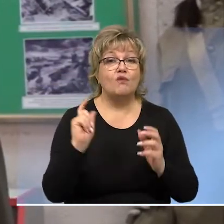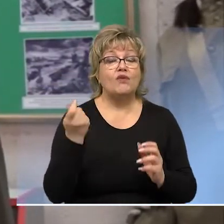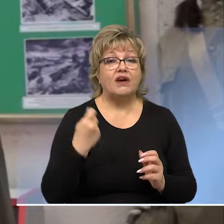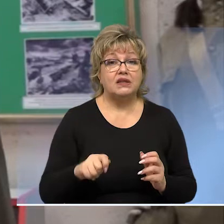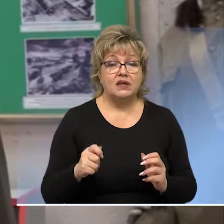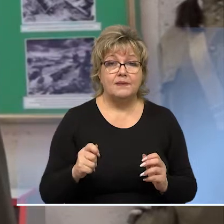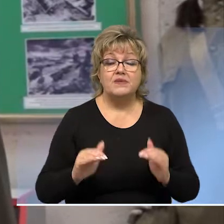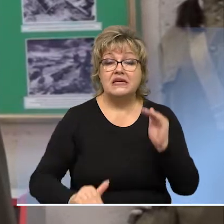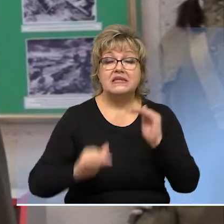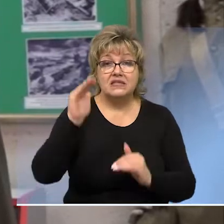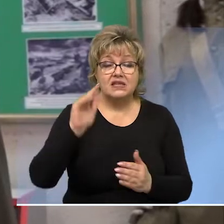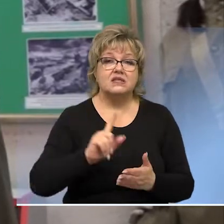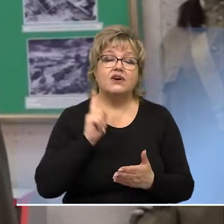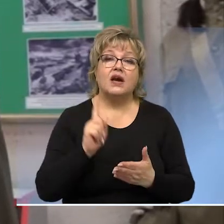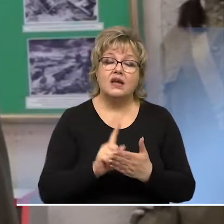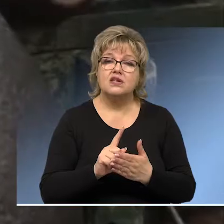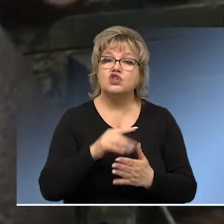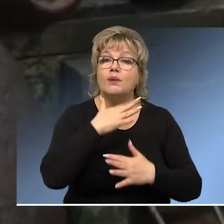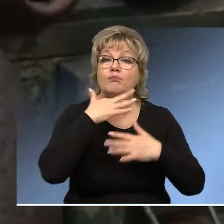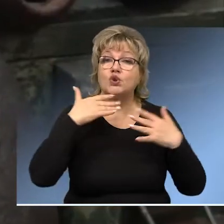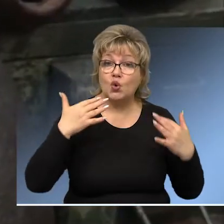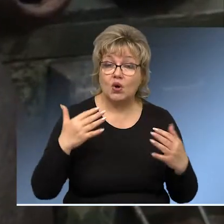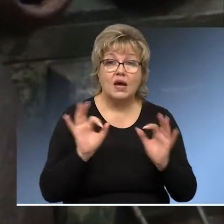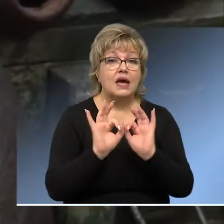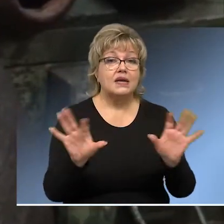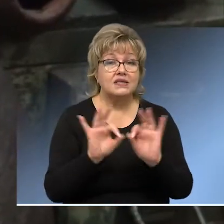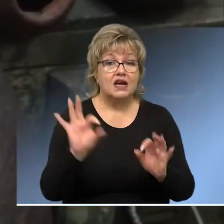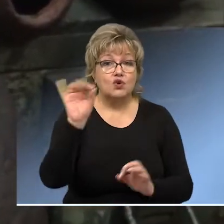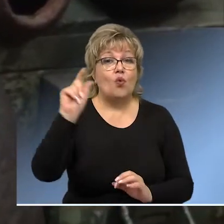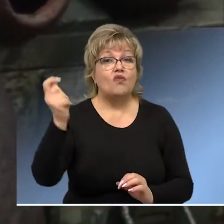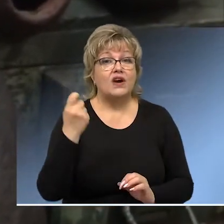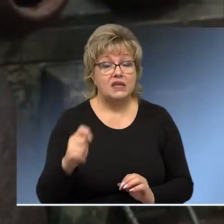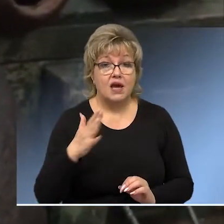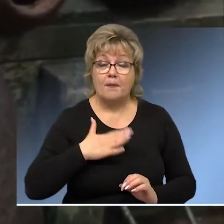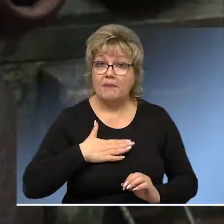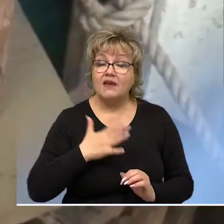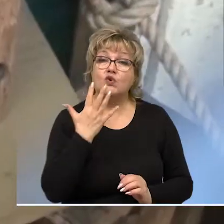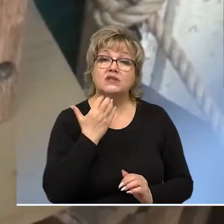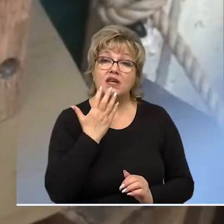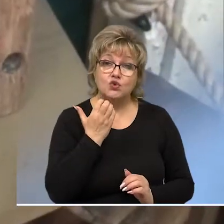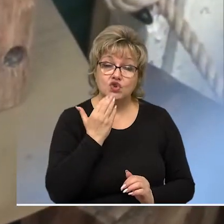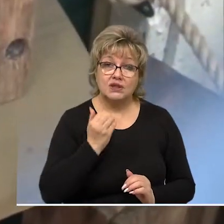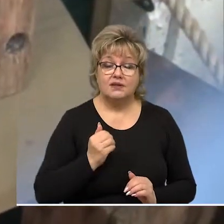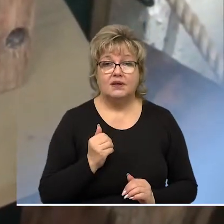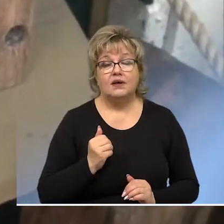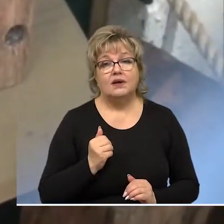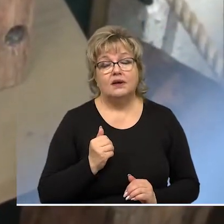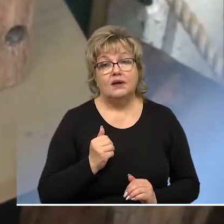мировой войны. И с детства, конечно же, это много рассказов о войне моего дедушки